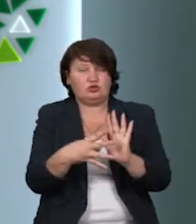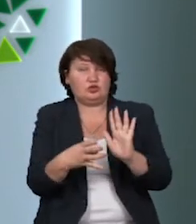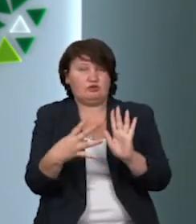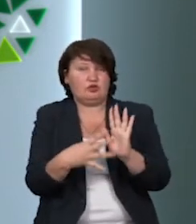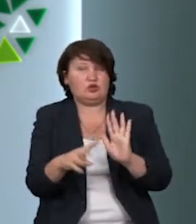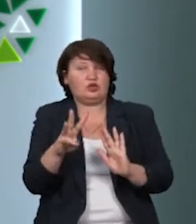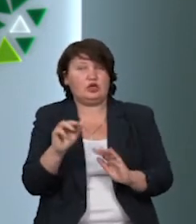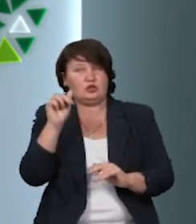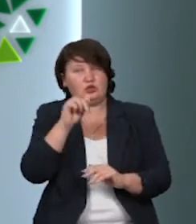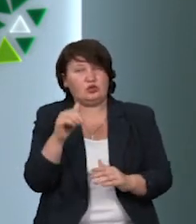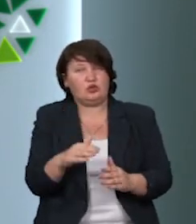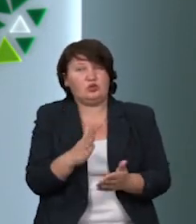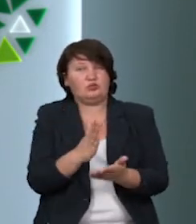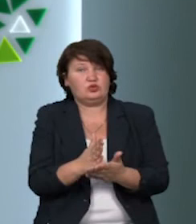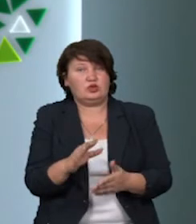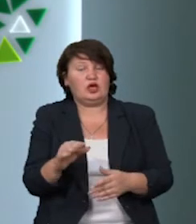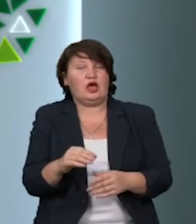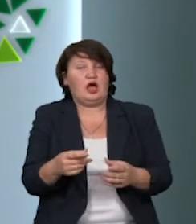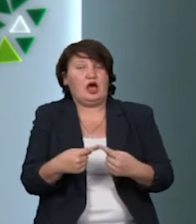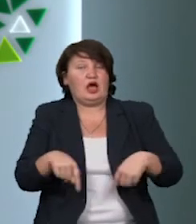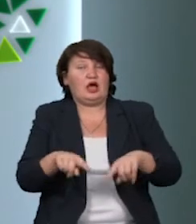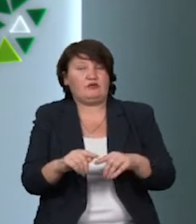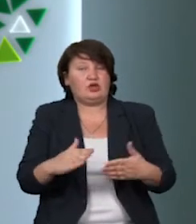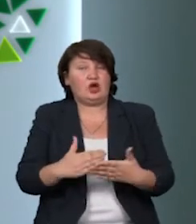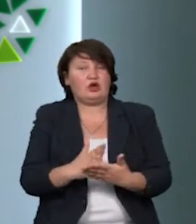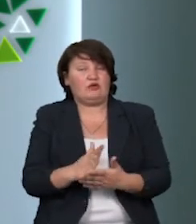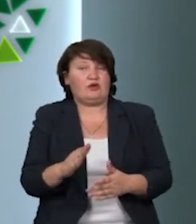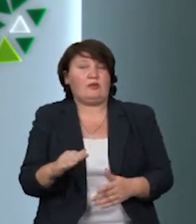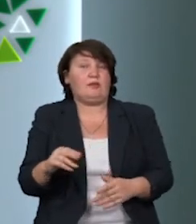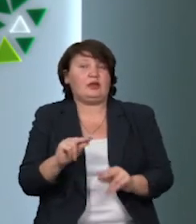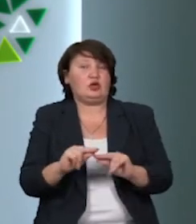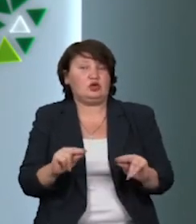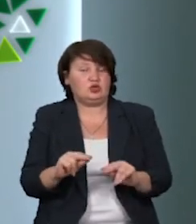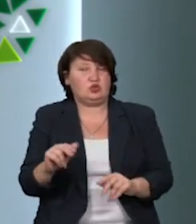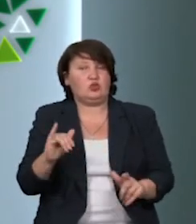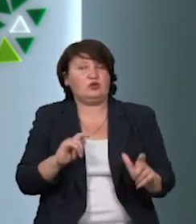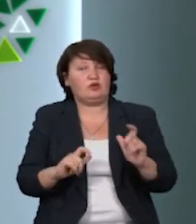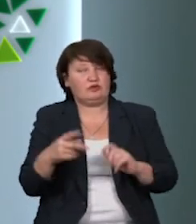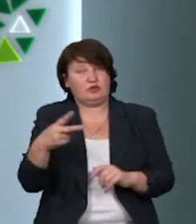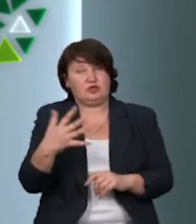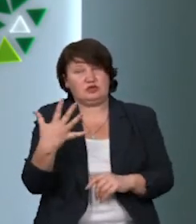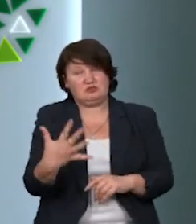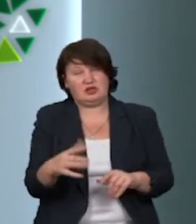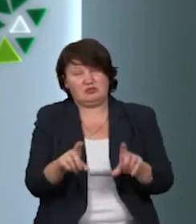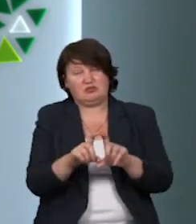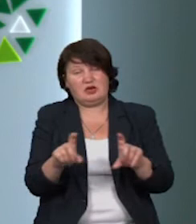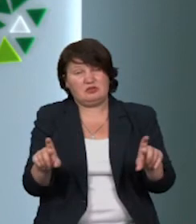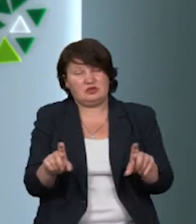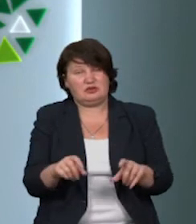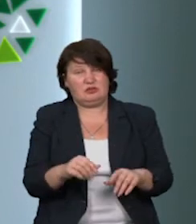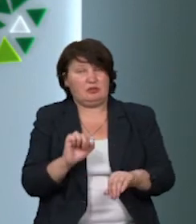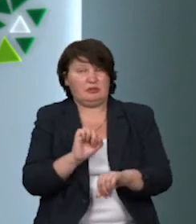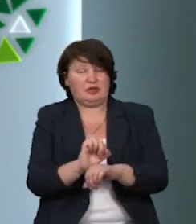року розташувалась кафедра географії педагогічного інституту. А вже з 2005 року приміщення припинили використовуватись за